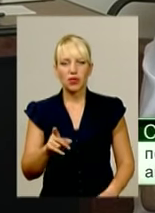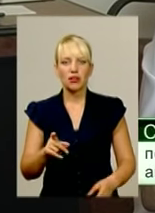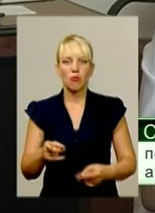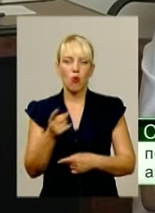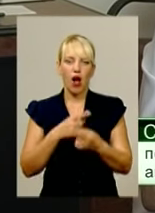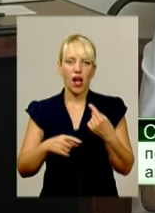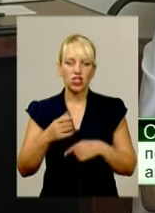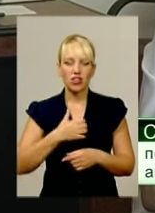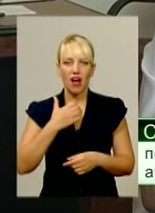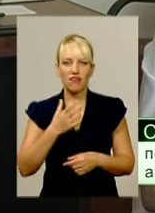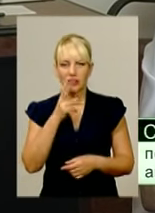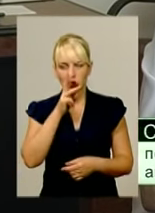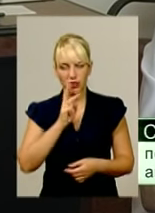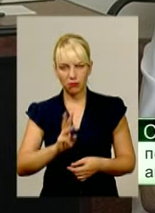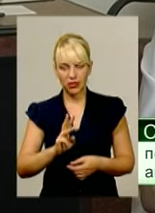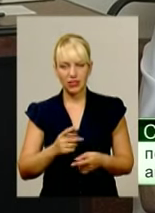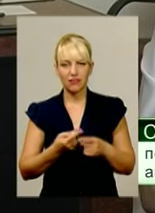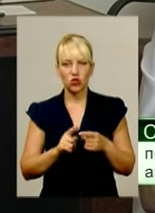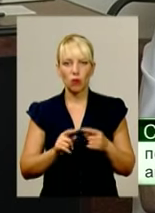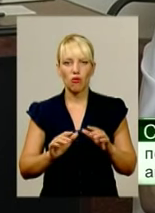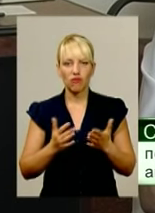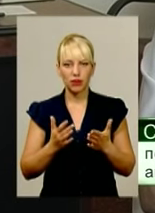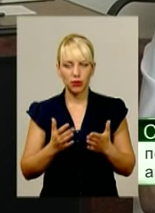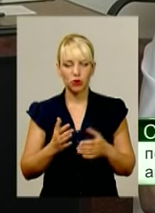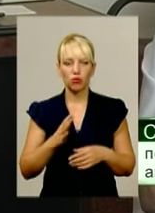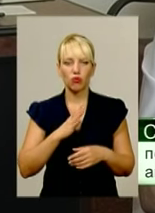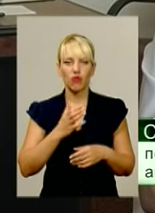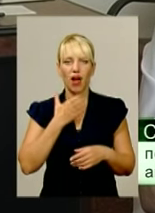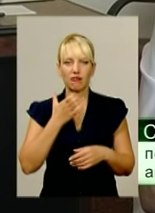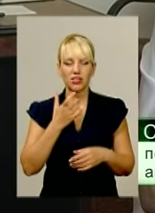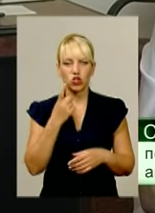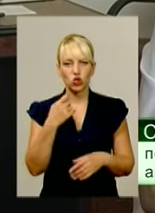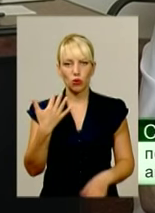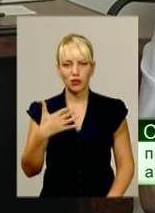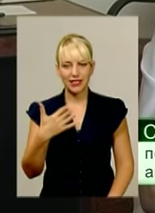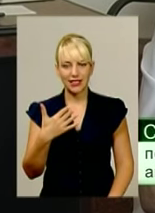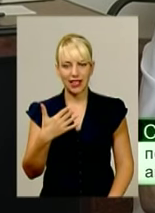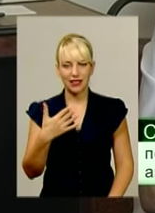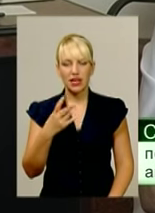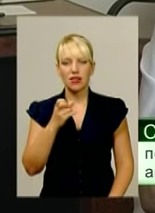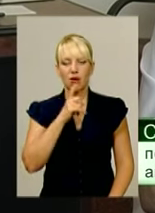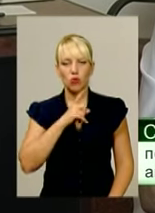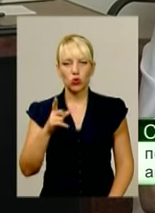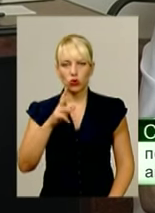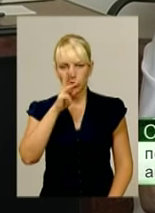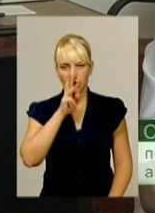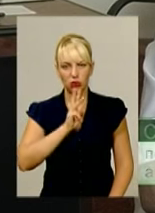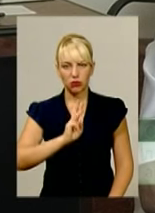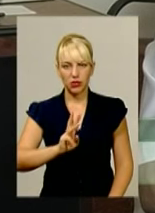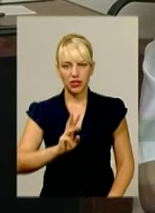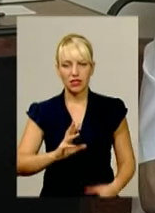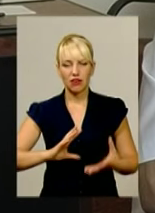місяці. У даному випадку аванс був 1 мільйон 150 тисяч гривень. На протязі трьох місяців